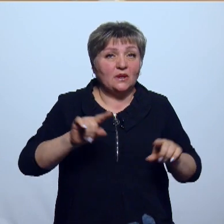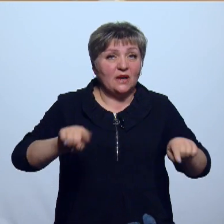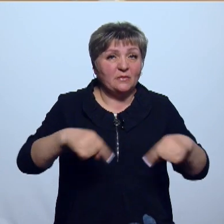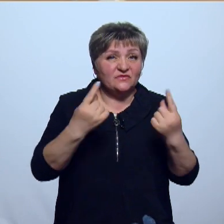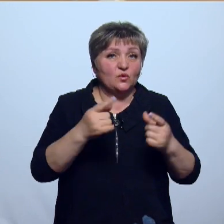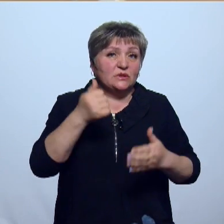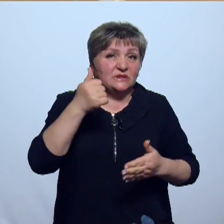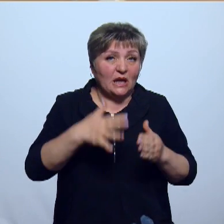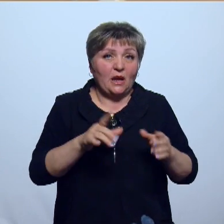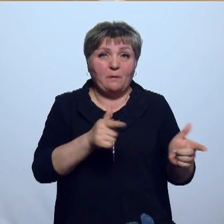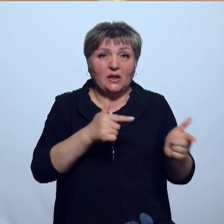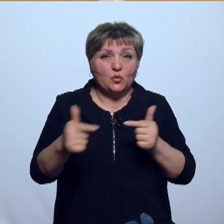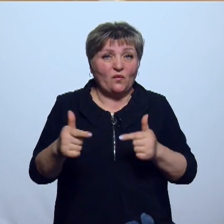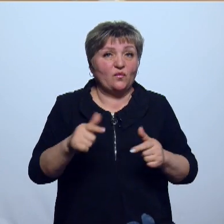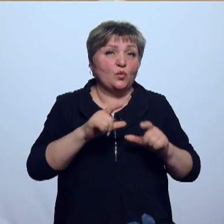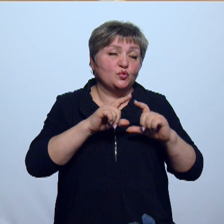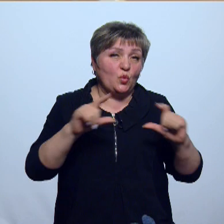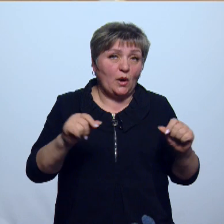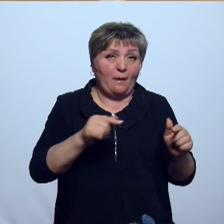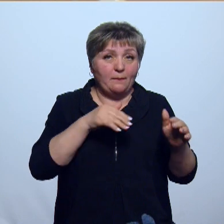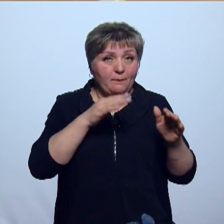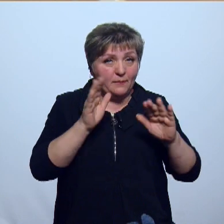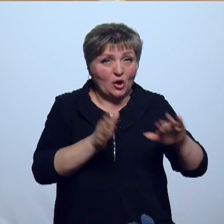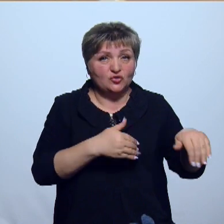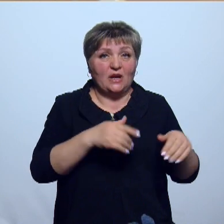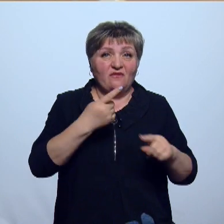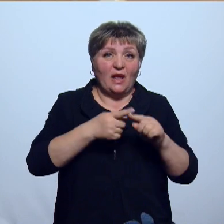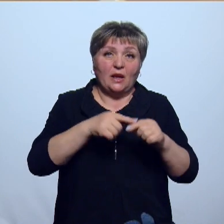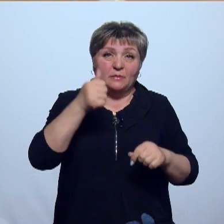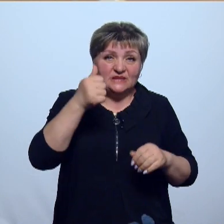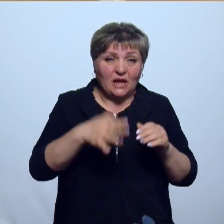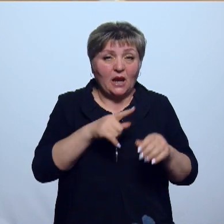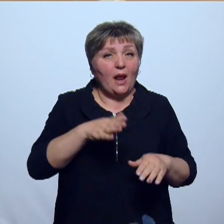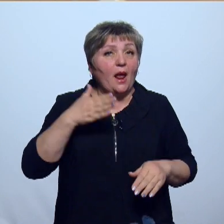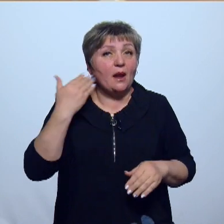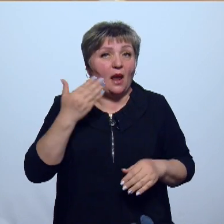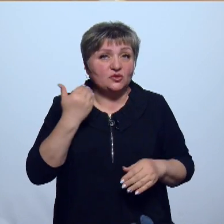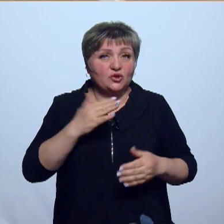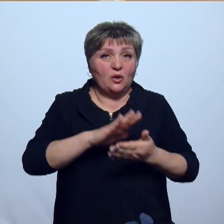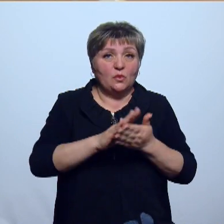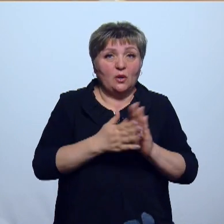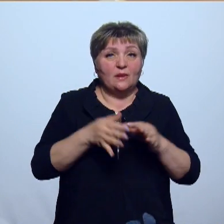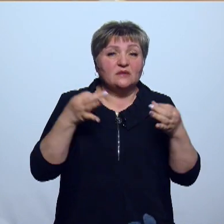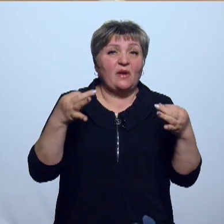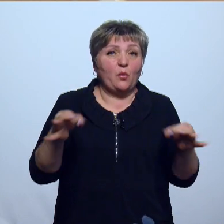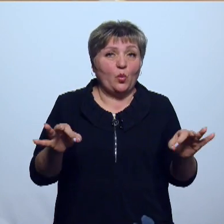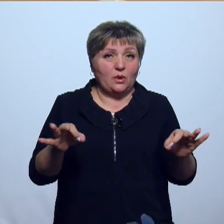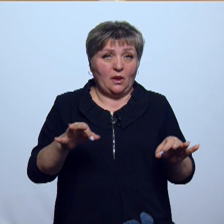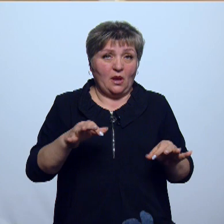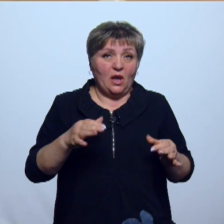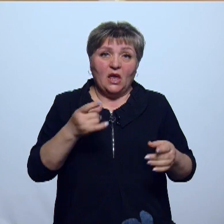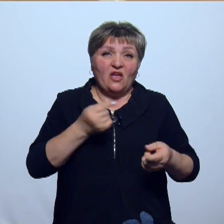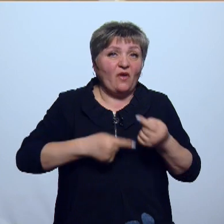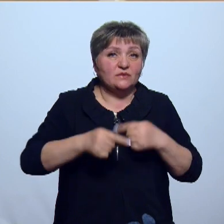прошли эту школу подготовки к освобождению в реабилитационном центре, они легче адаптируются к жизни на свободе и уже не